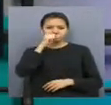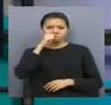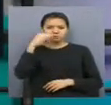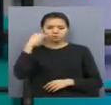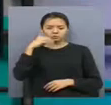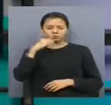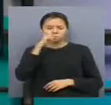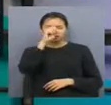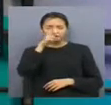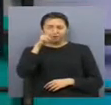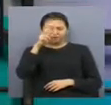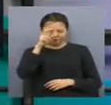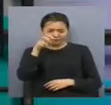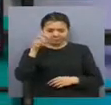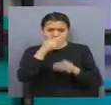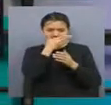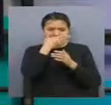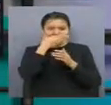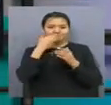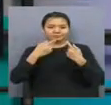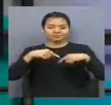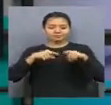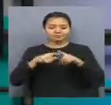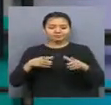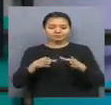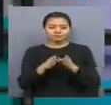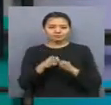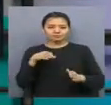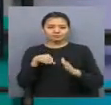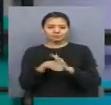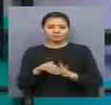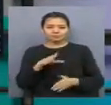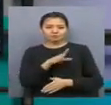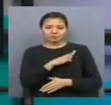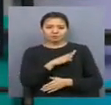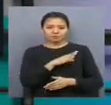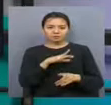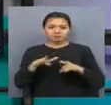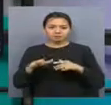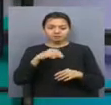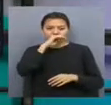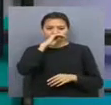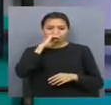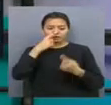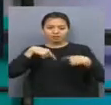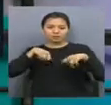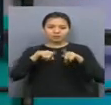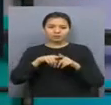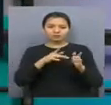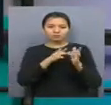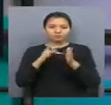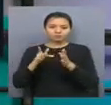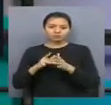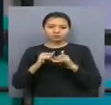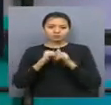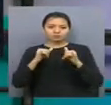Тәжікстан, Қырғыстан мен біріккен ұлттар өйімінің өкілдері бас қосты. Шар аясында аймақтық серіктестік, туризмді